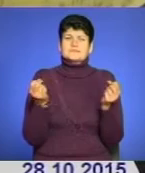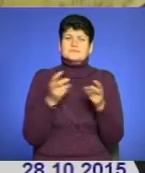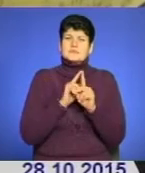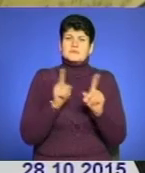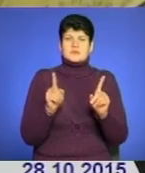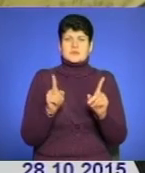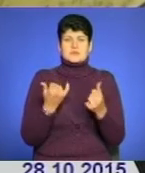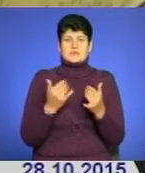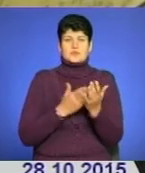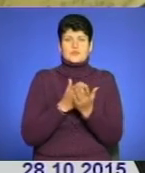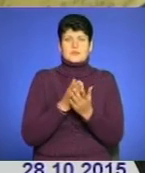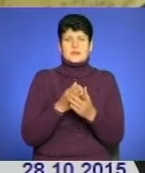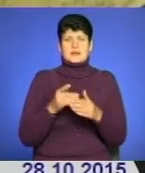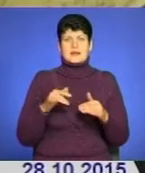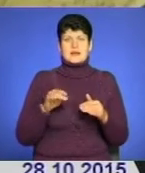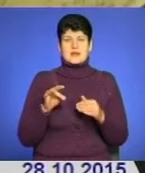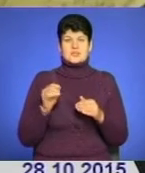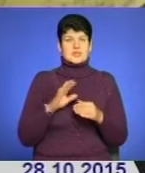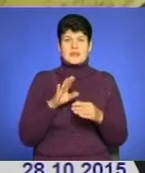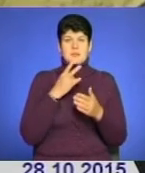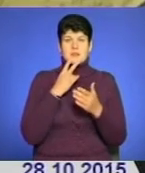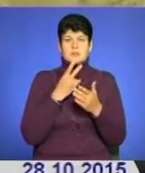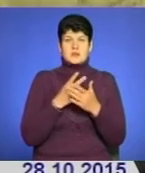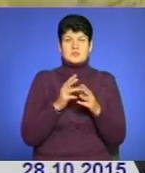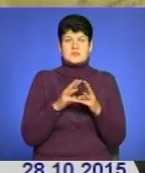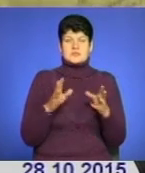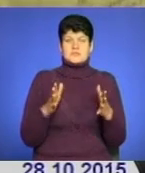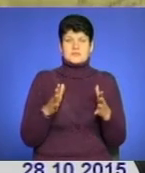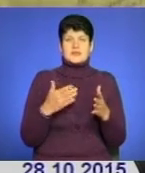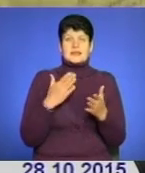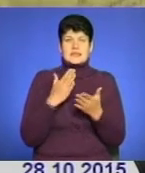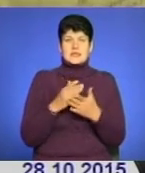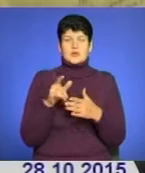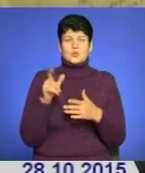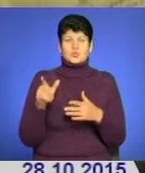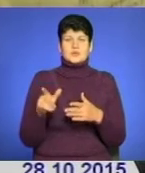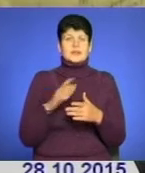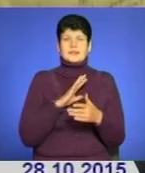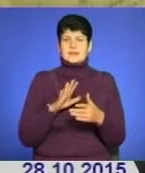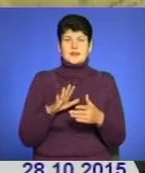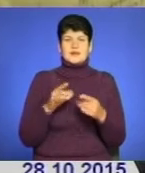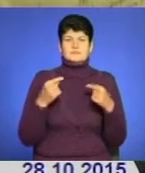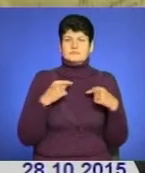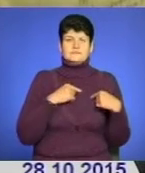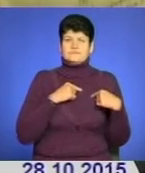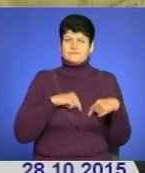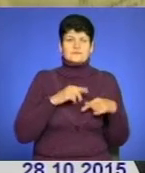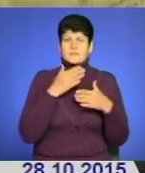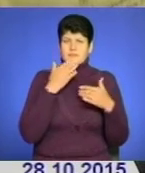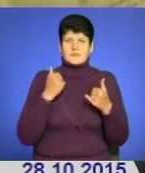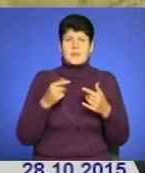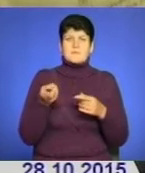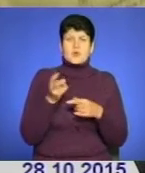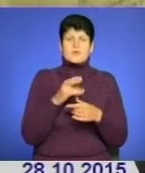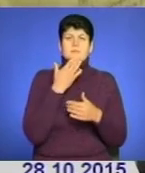профілюємося на такі речі, які не передбачені в міністерстві. Є люди, які не розчаровуються і приємно, що кожен раз приходять,